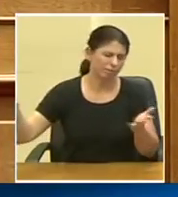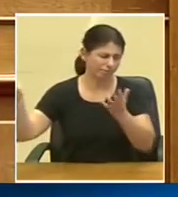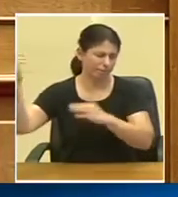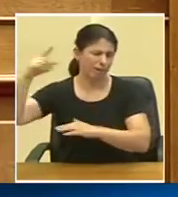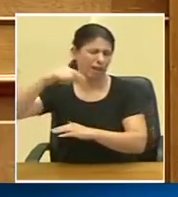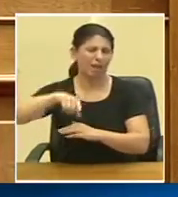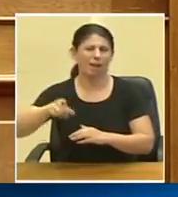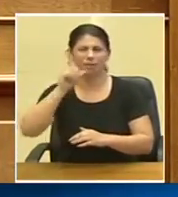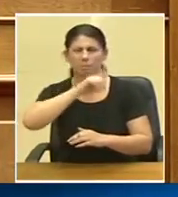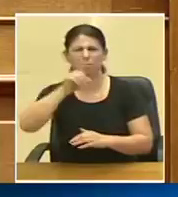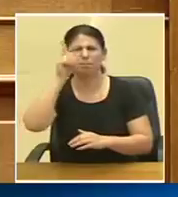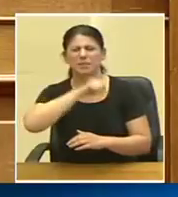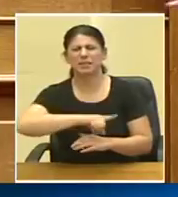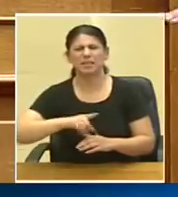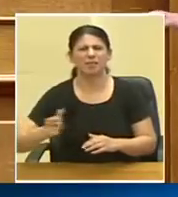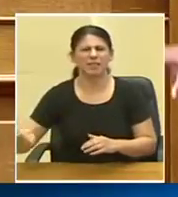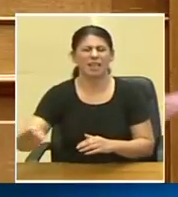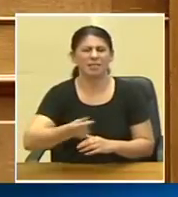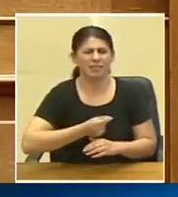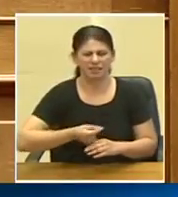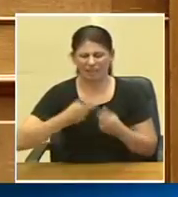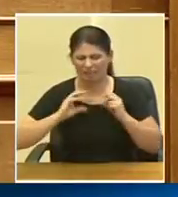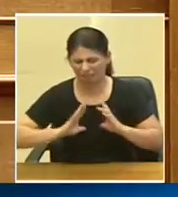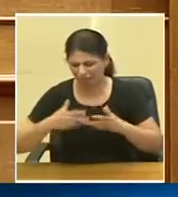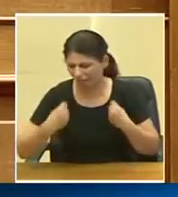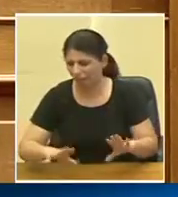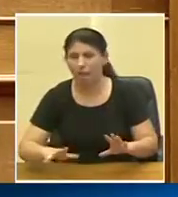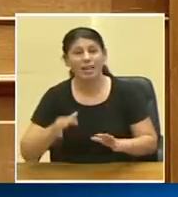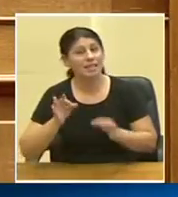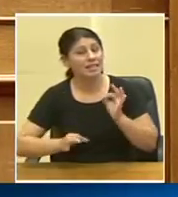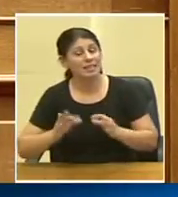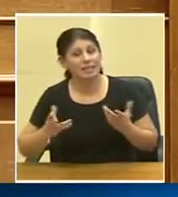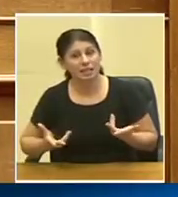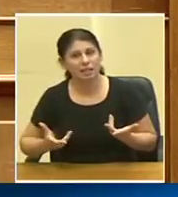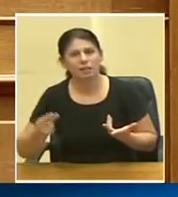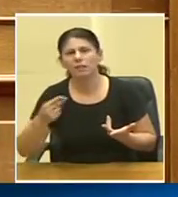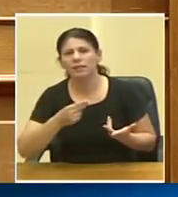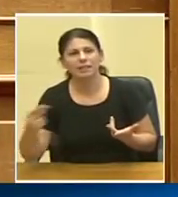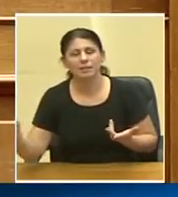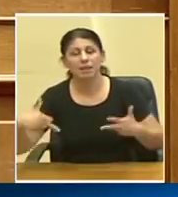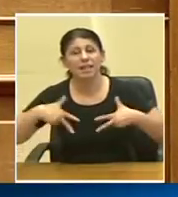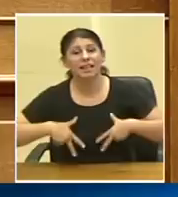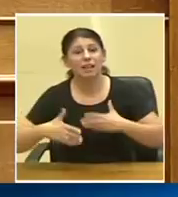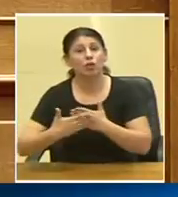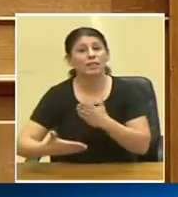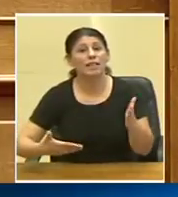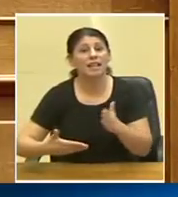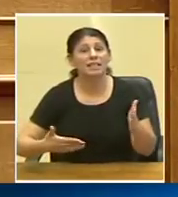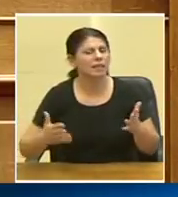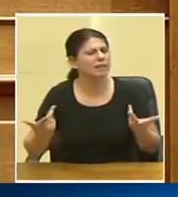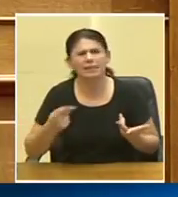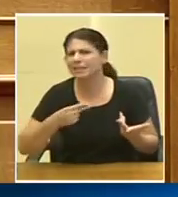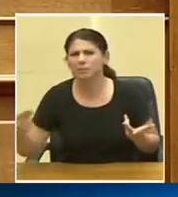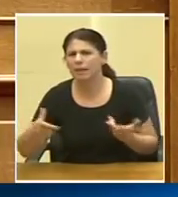αυτά τα fake news και τα χιδέα τα οποία κάνουν η κουβέντα είναι εξής τι σημαίνει κράτος για την αριστερά τι